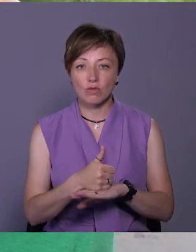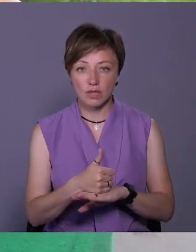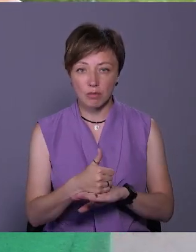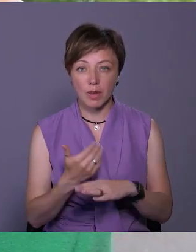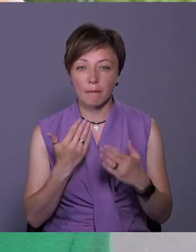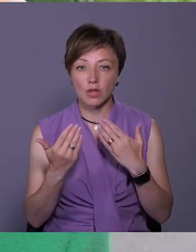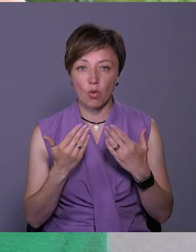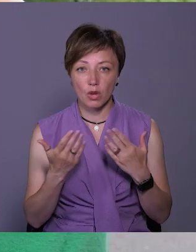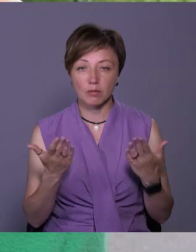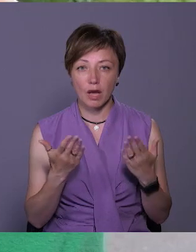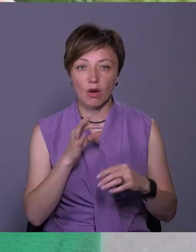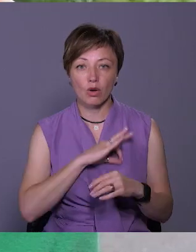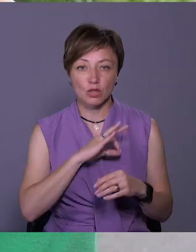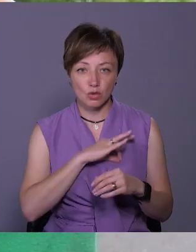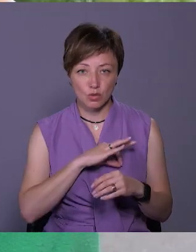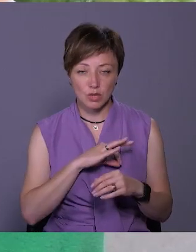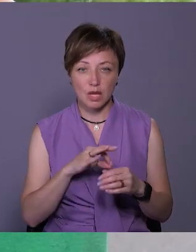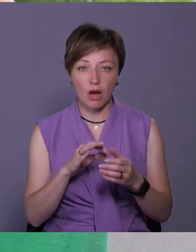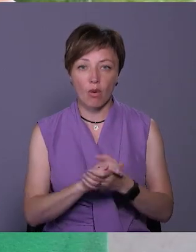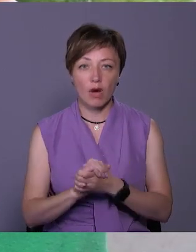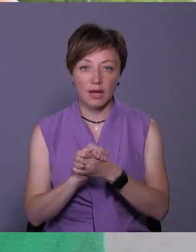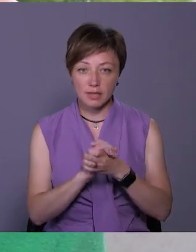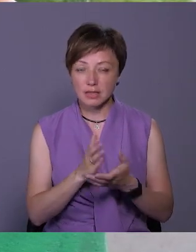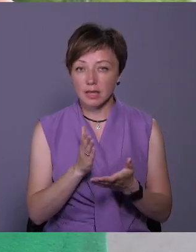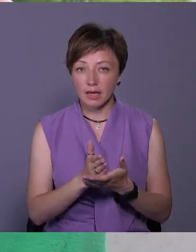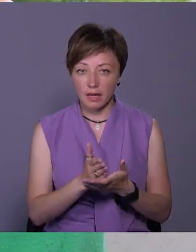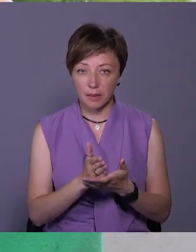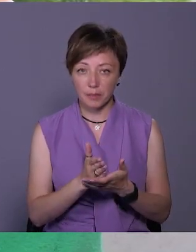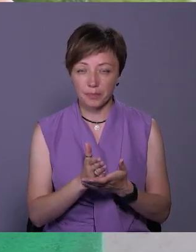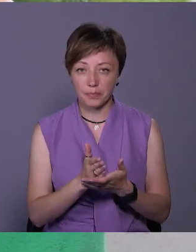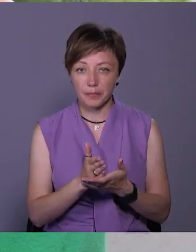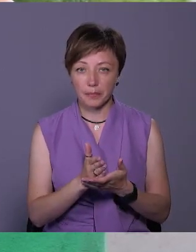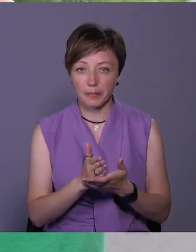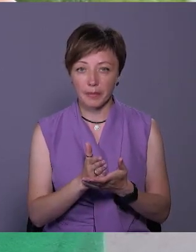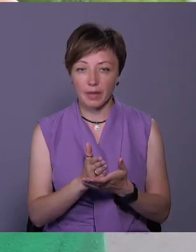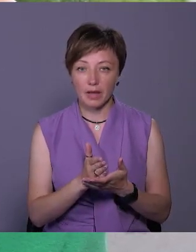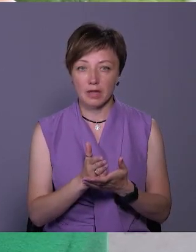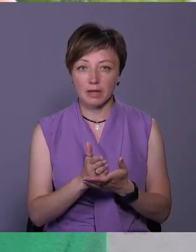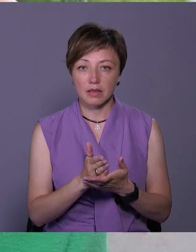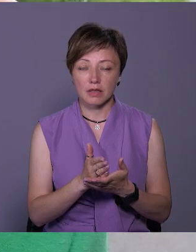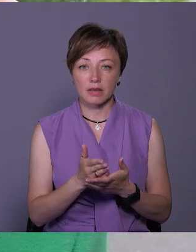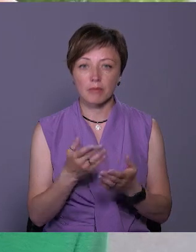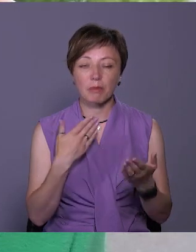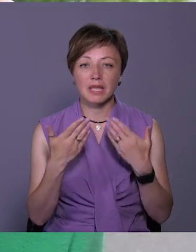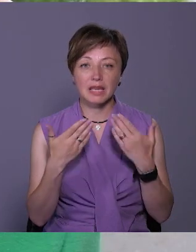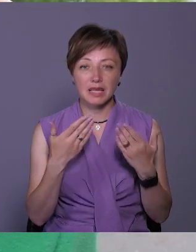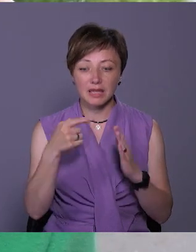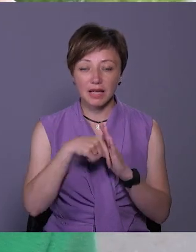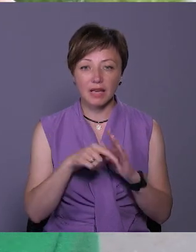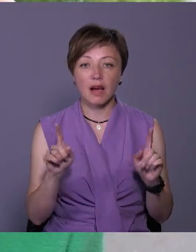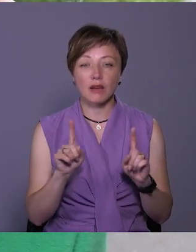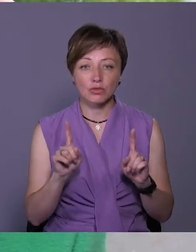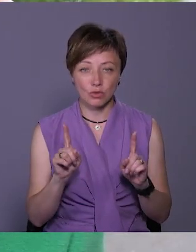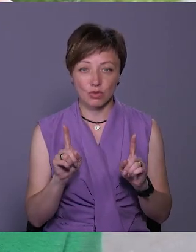підходами, якими користується коаліція, є салютогенний підхід. Тобто це те, що